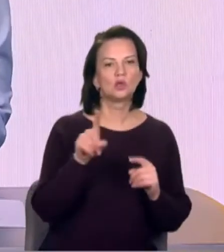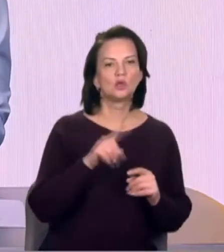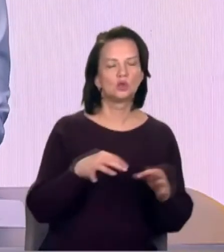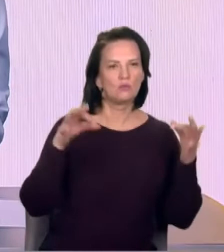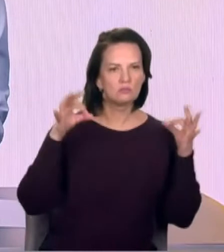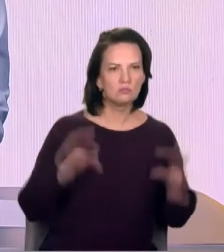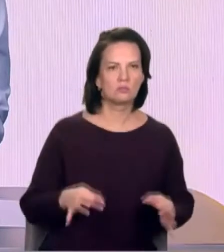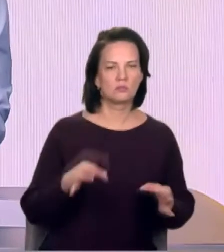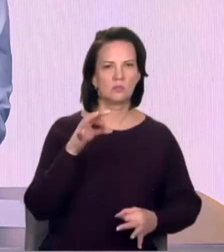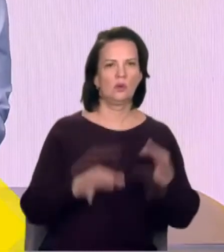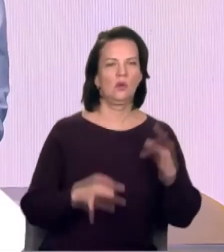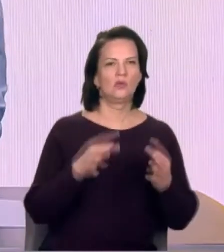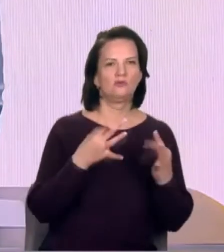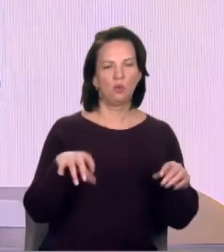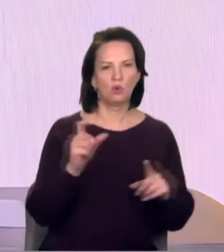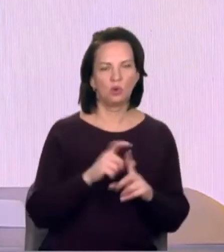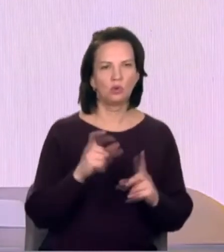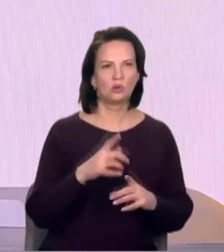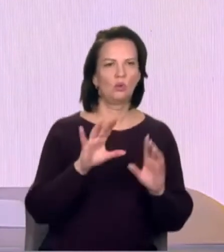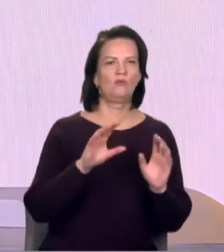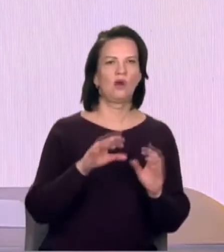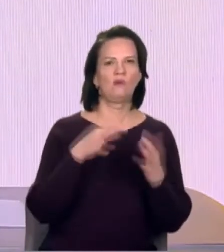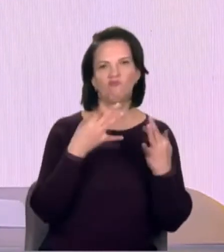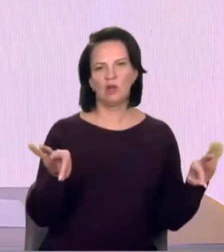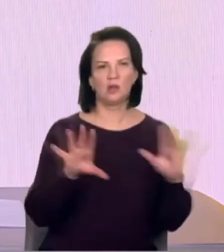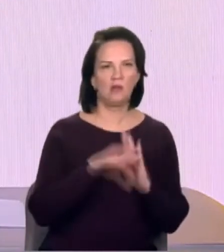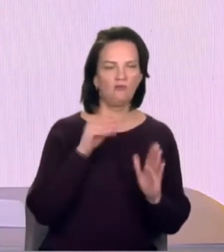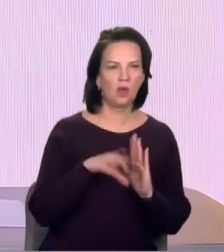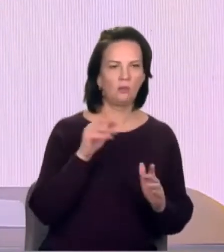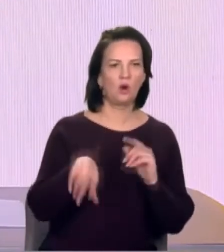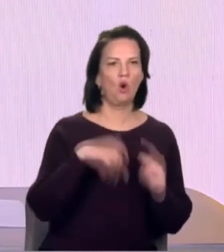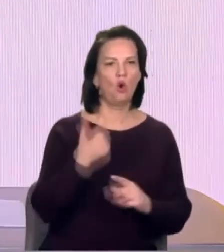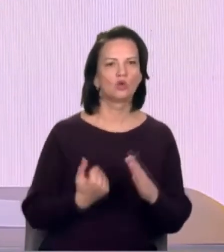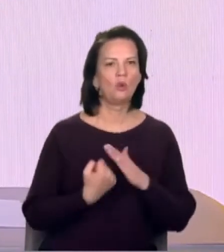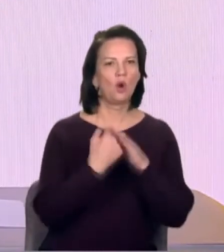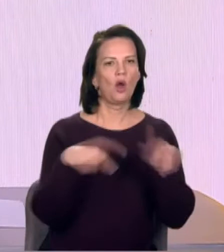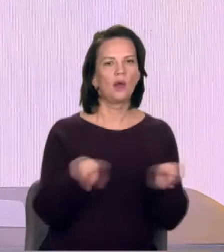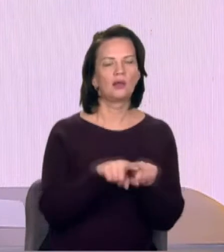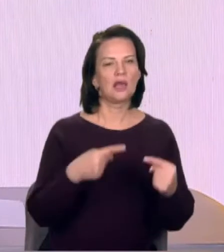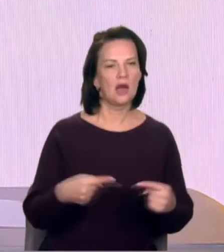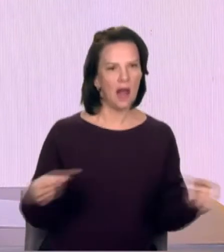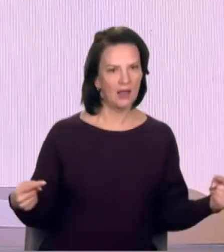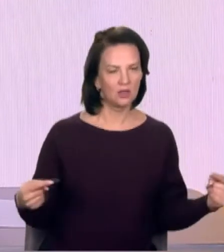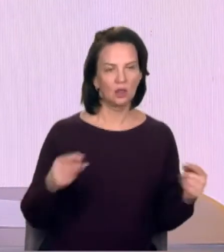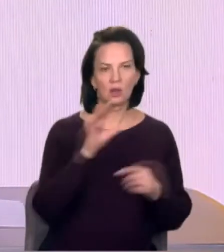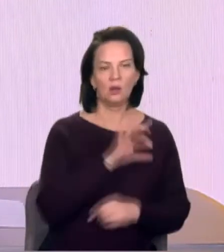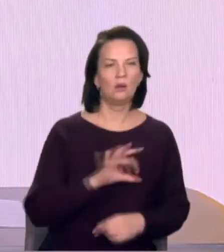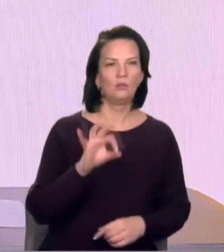вибори. Тобто, основоположні такі речі, проти яких борються ті, хто поширює дезінформацію.